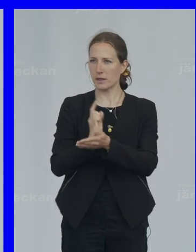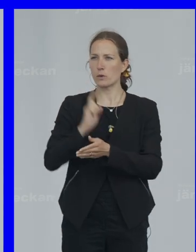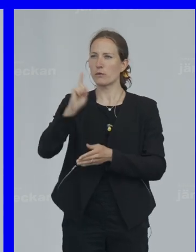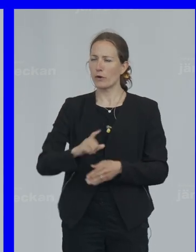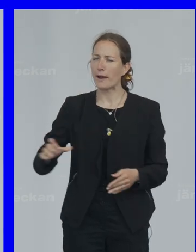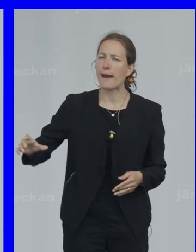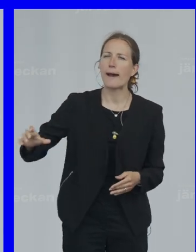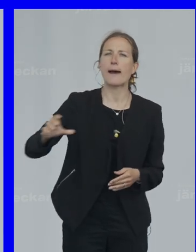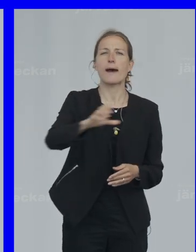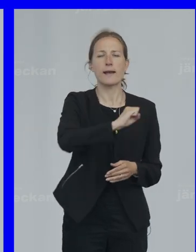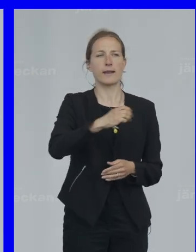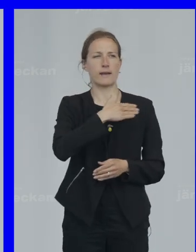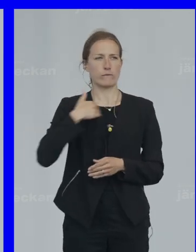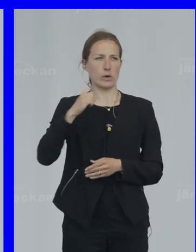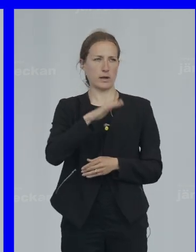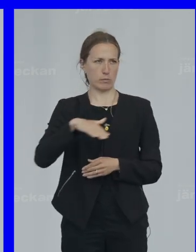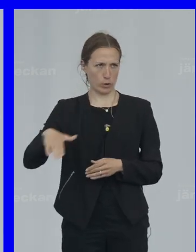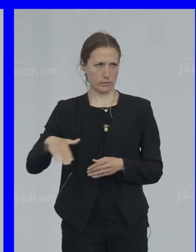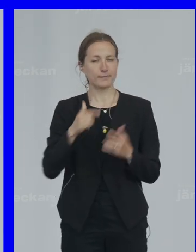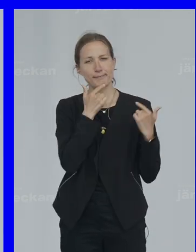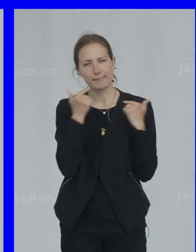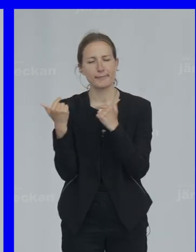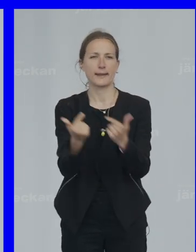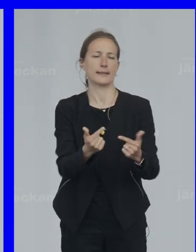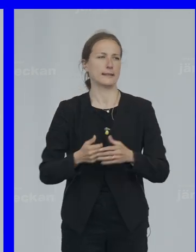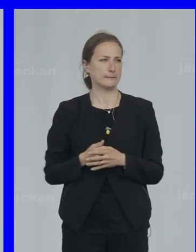alla Våra barn Tack